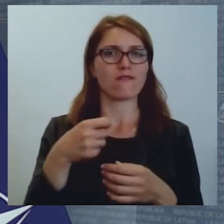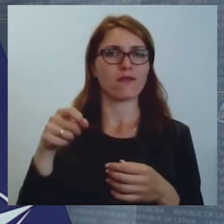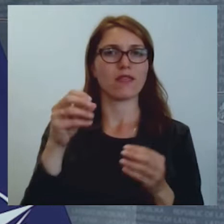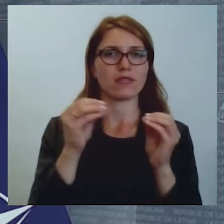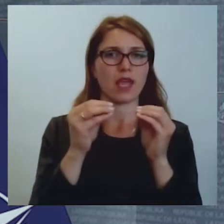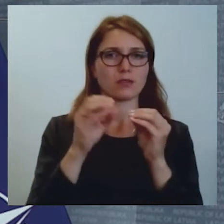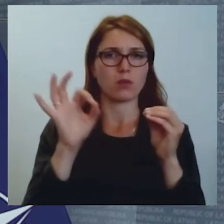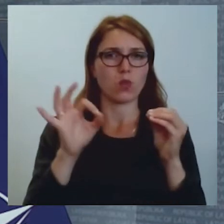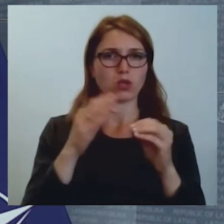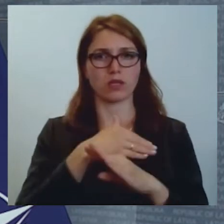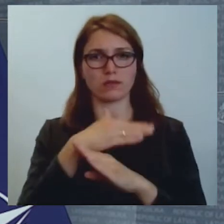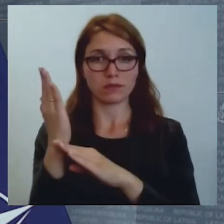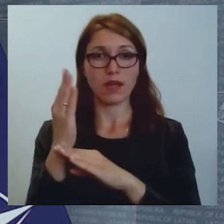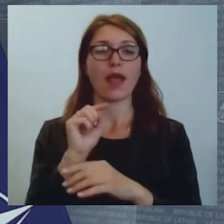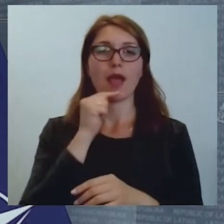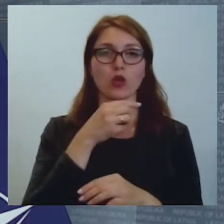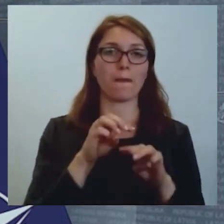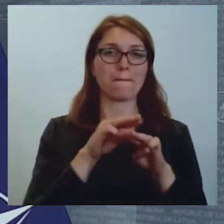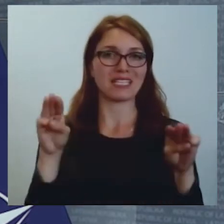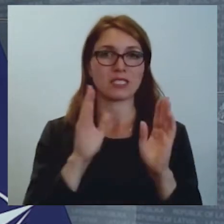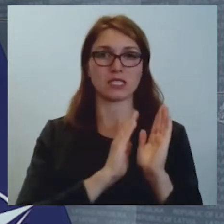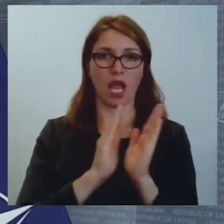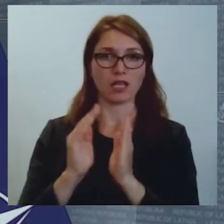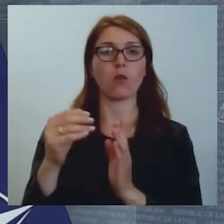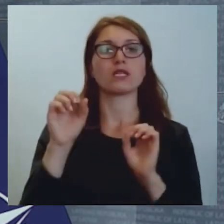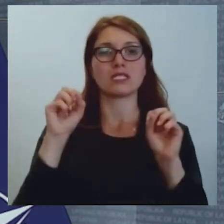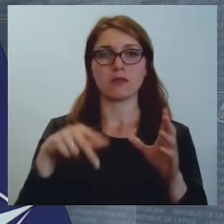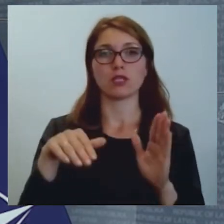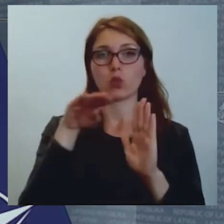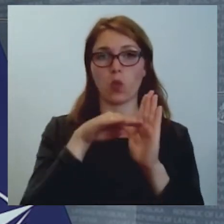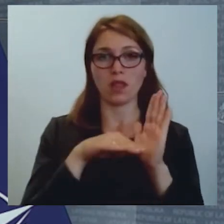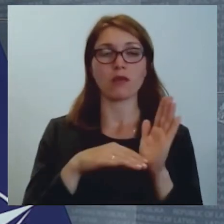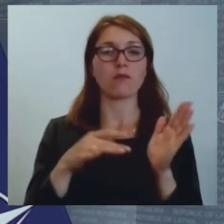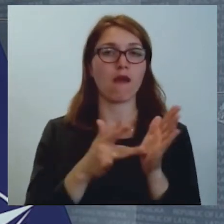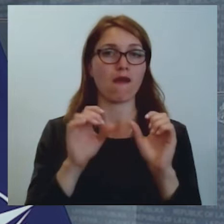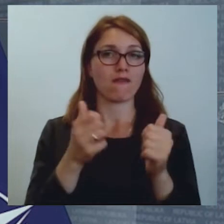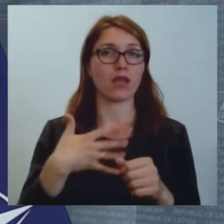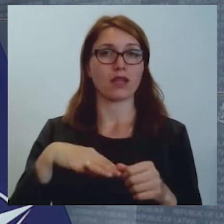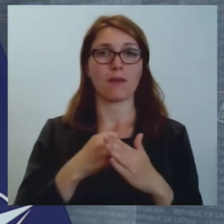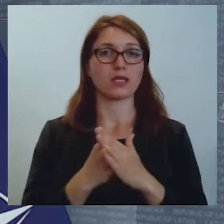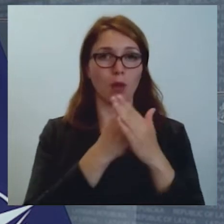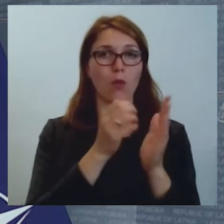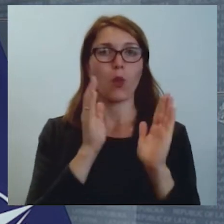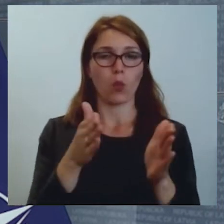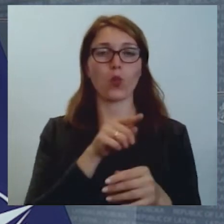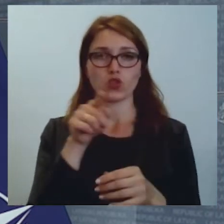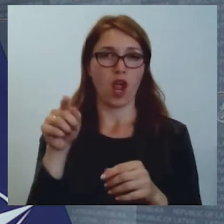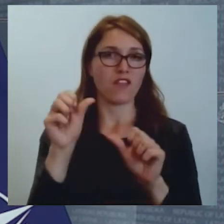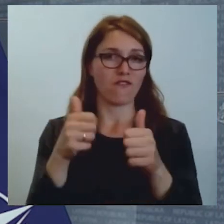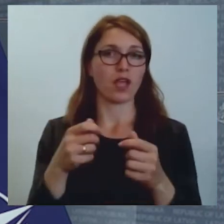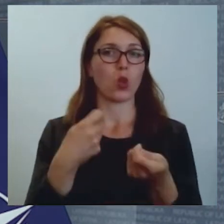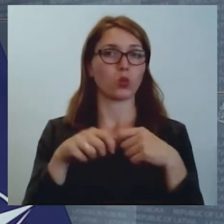ekonomikas ministrī sagatavos noteikumus, kādā mēs atbalstīsim šos uzņēmumus.